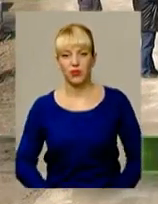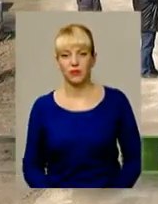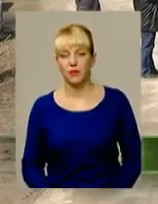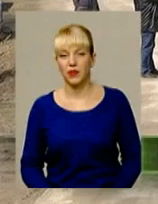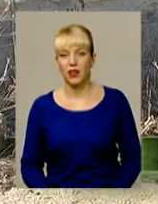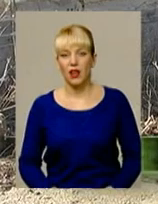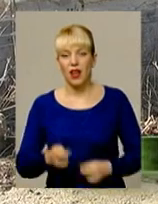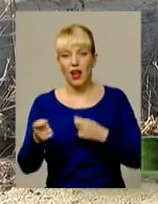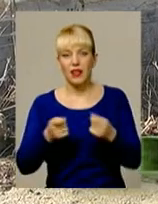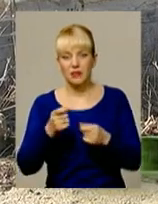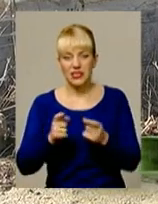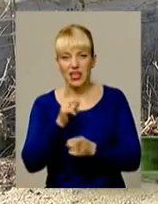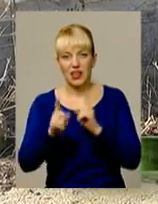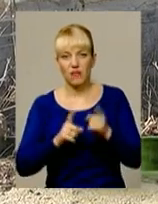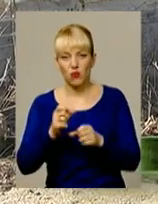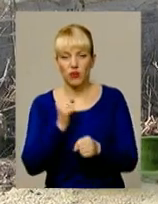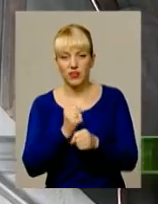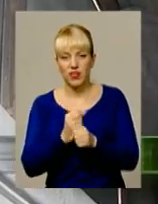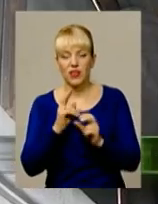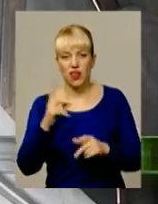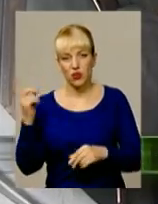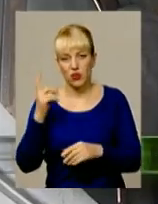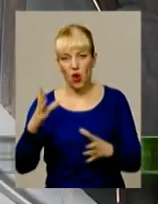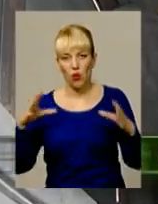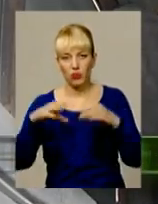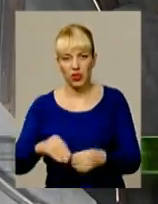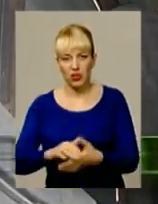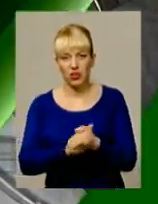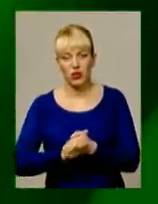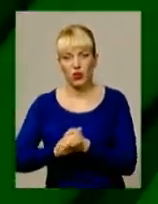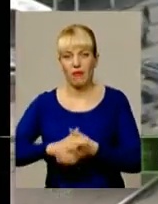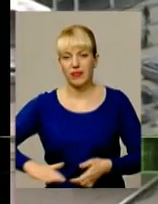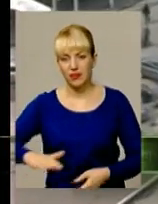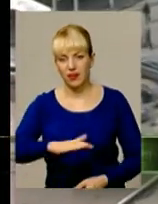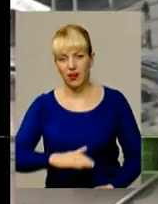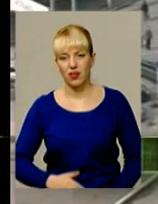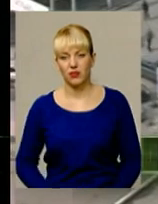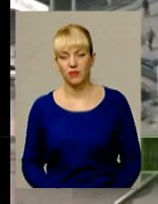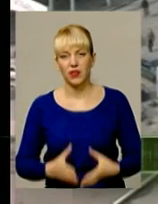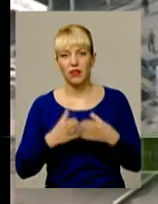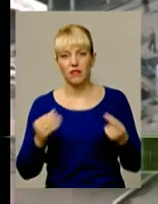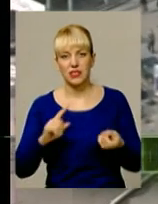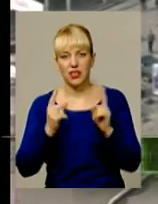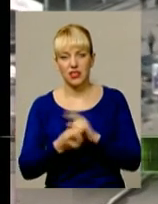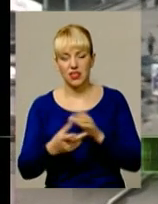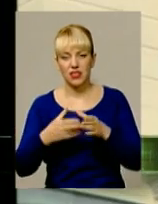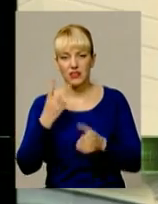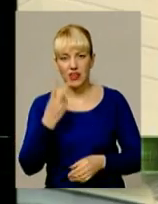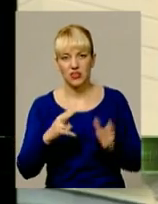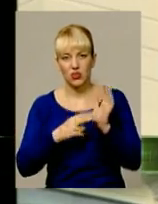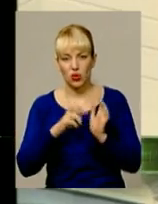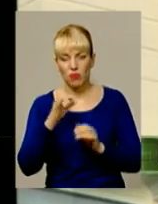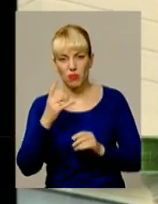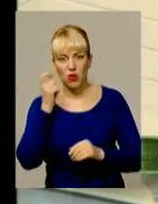Адміністративна реформа в дії. Про те, як господарюють об'єднані громади краю. Весна настала. З 27 березня